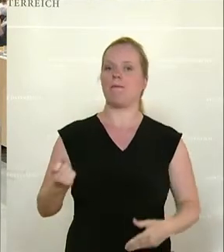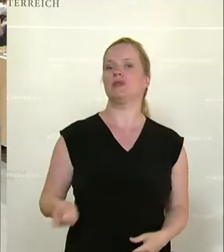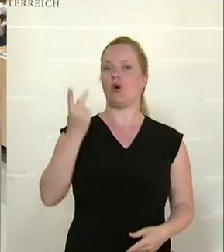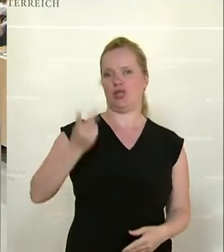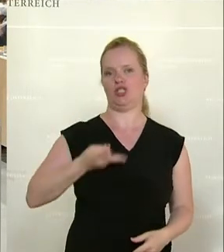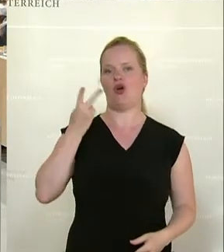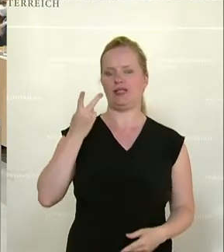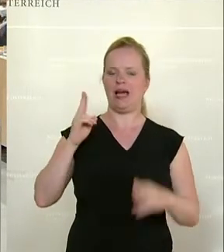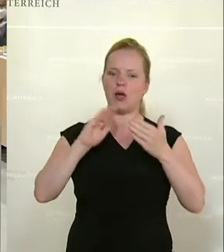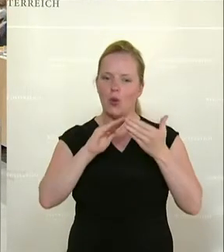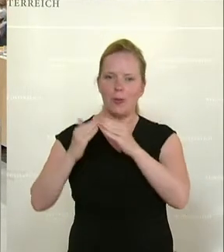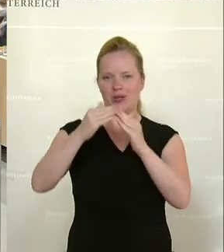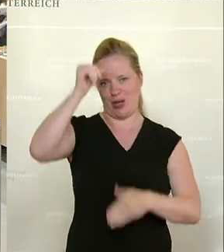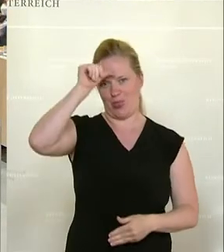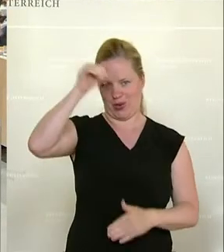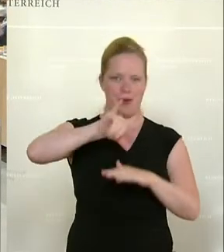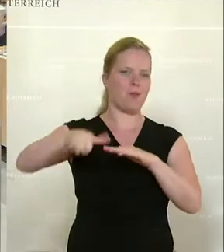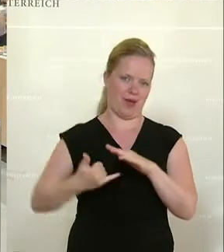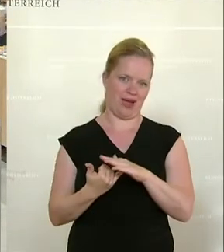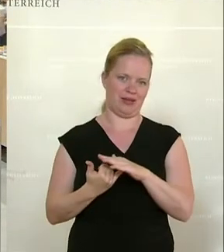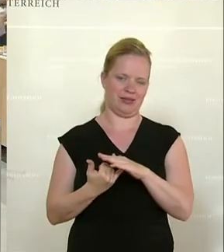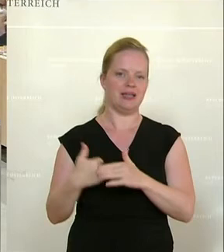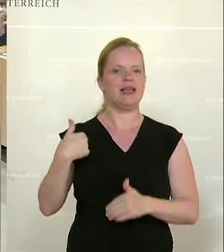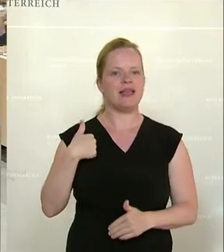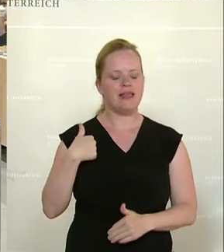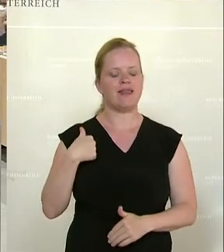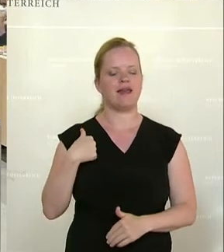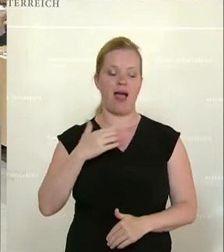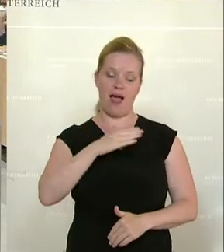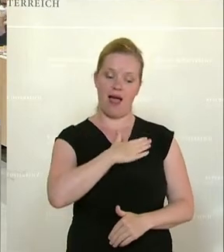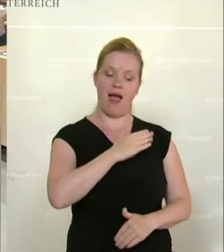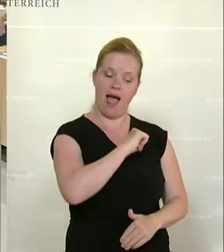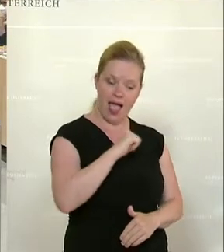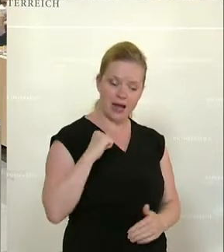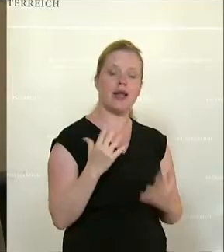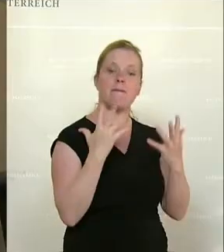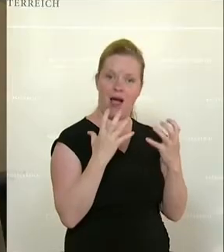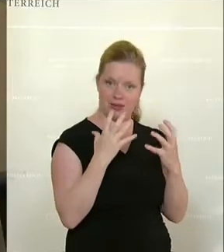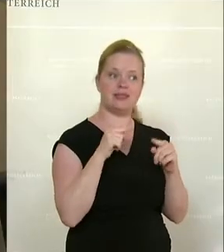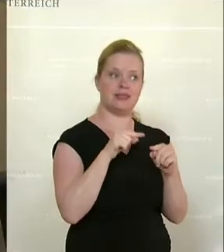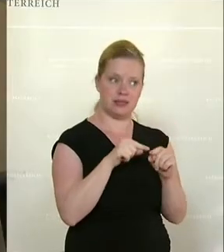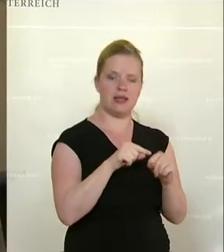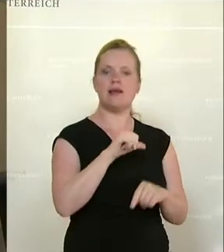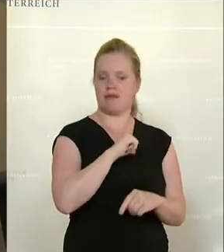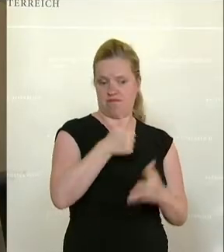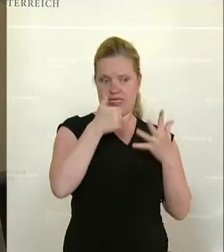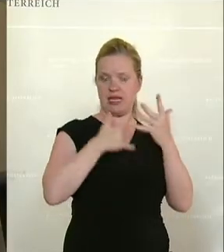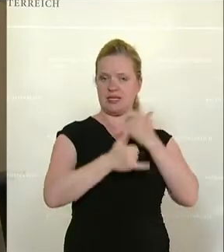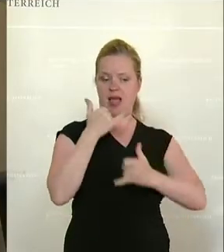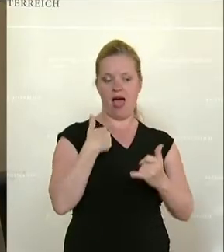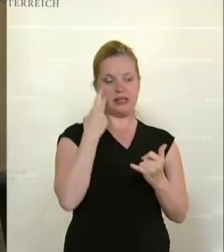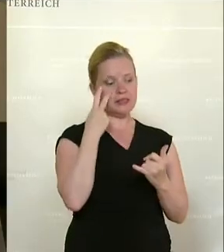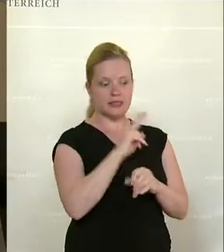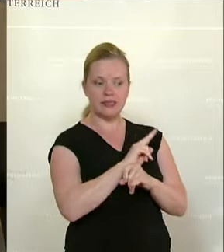Community Nursing Projekt. Ich habe das tatsächlich in der eigenen Ordination in den letzten sechs Jahren gesehen, dass dieses